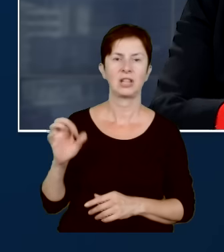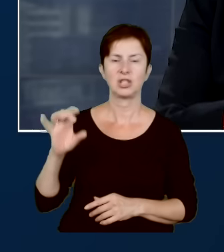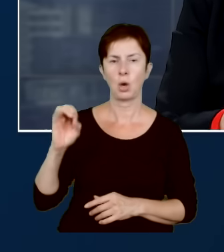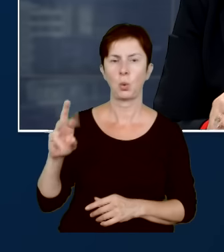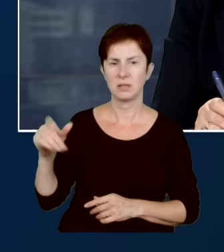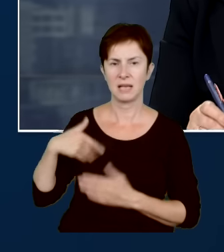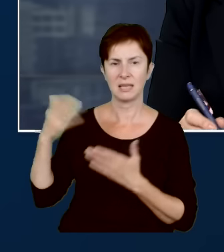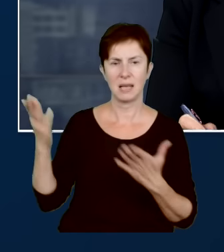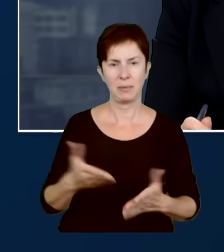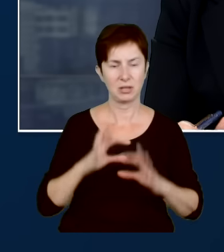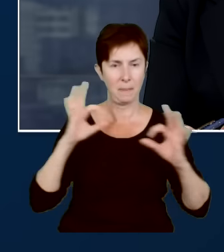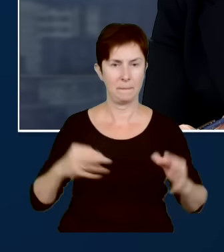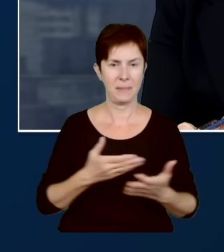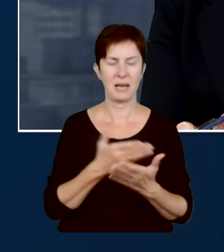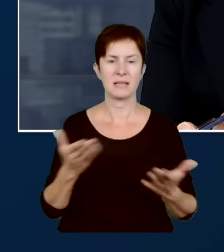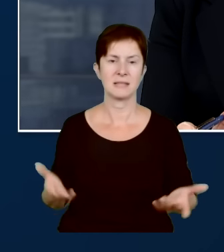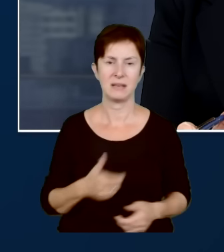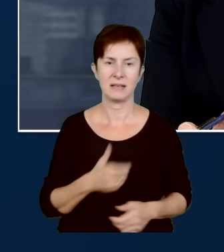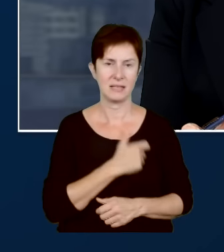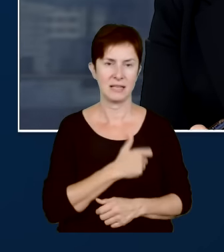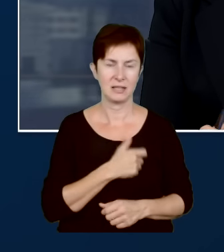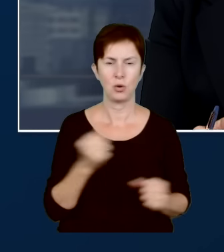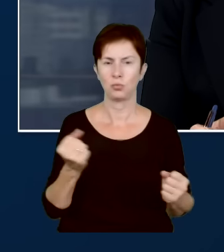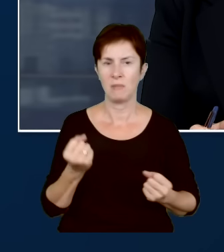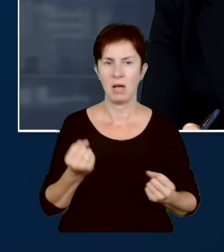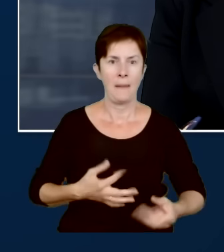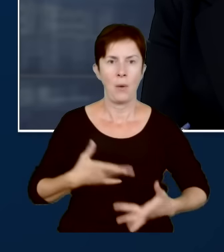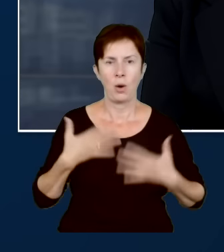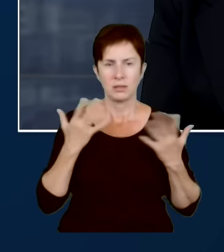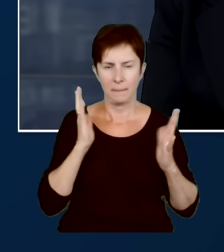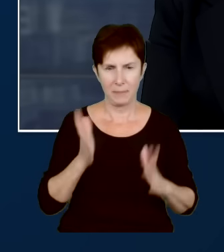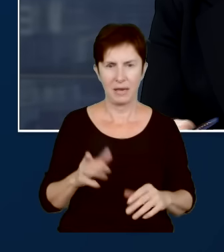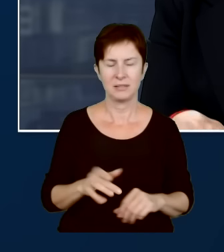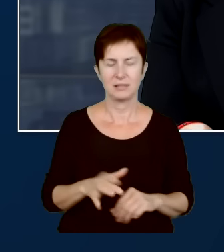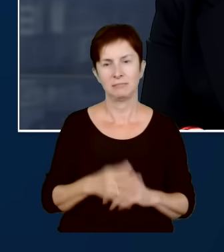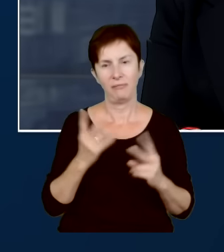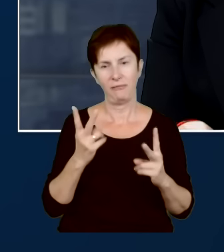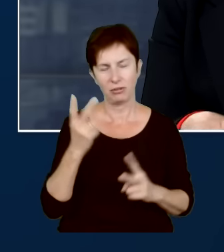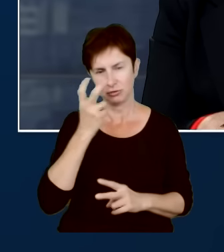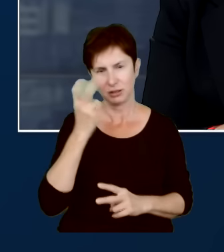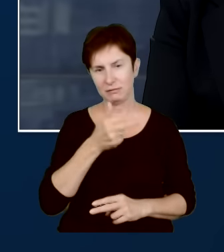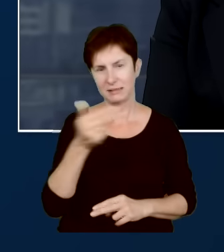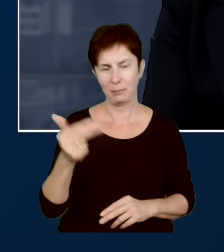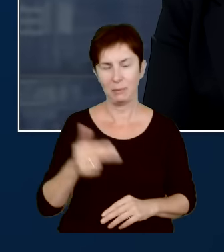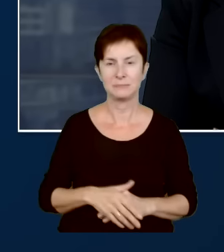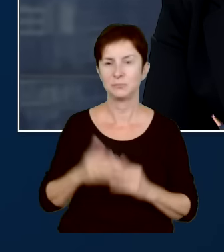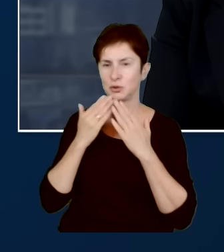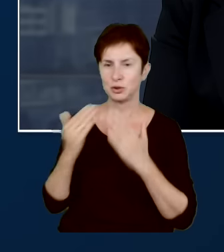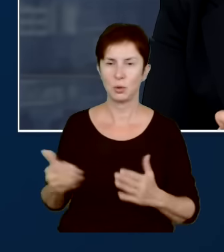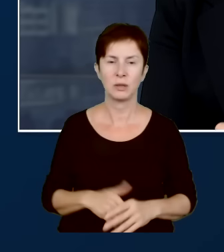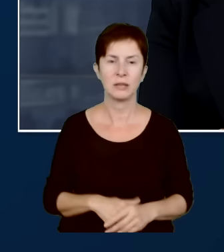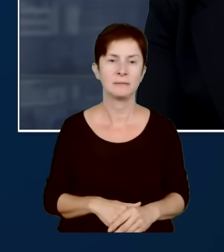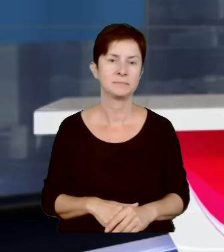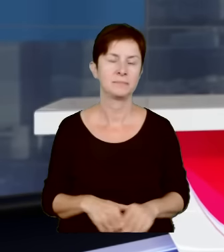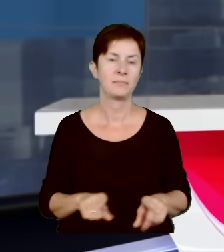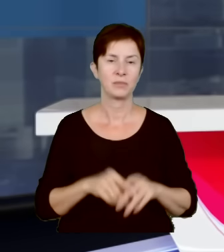Państwa bardzo serdecznie. Zapowiada się bardzo emocjonujący i merytoryczny wieczór. Kasiu, dziękuję bardzo. I dziękuję